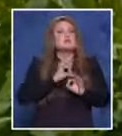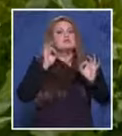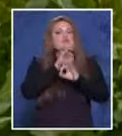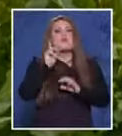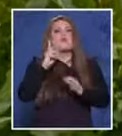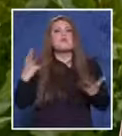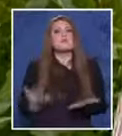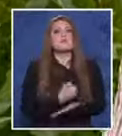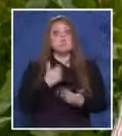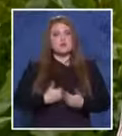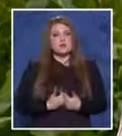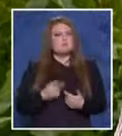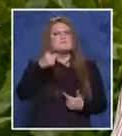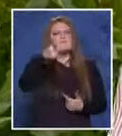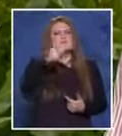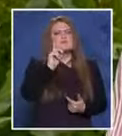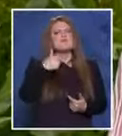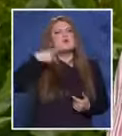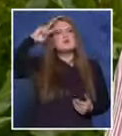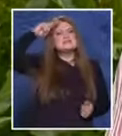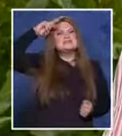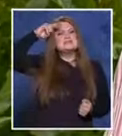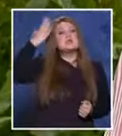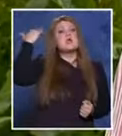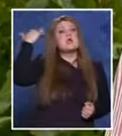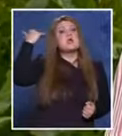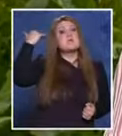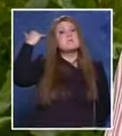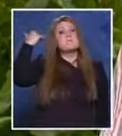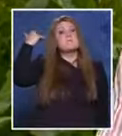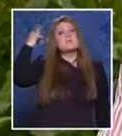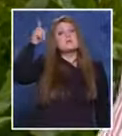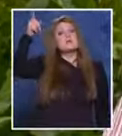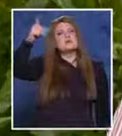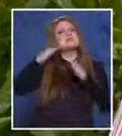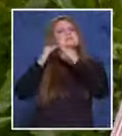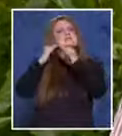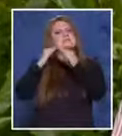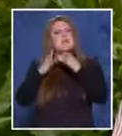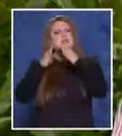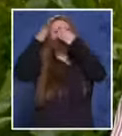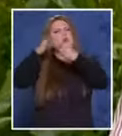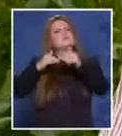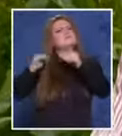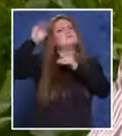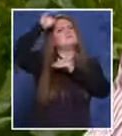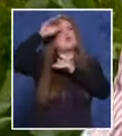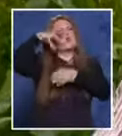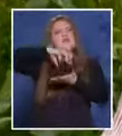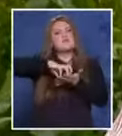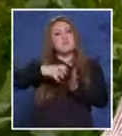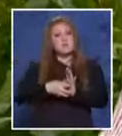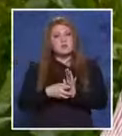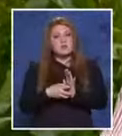Кой те намери? Ами тази страни. Тук бява до горе. Пойди куши тук, в горната мала. И си идват,